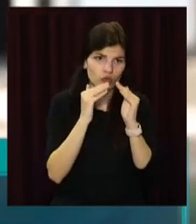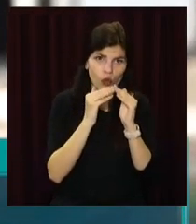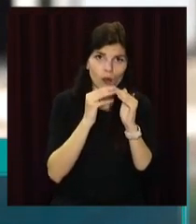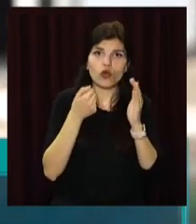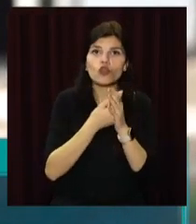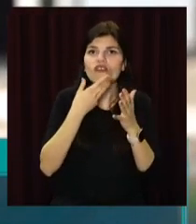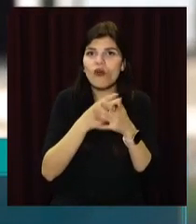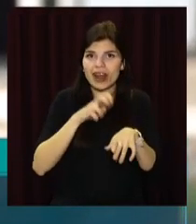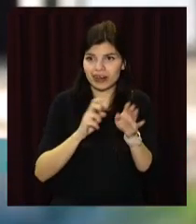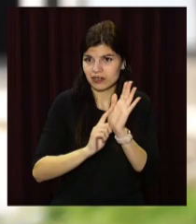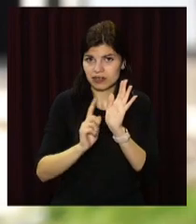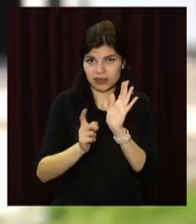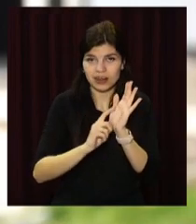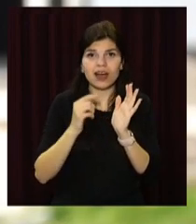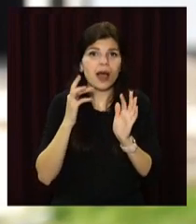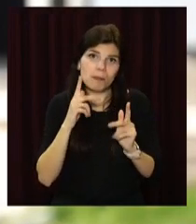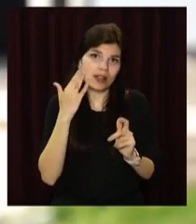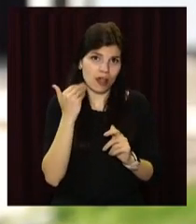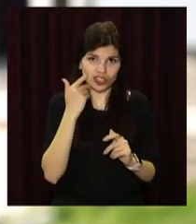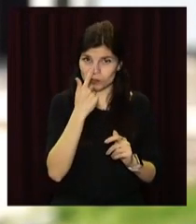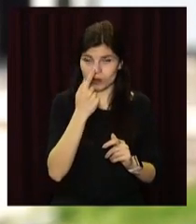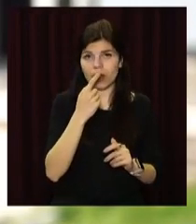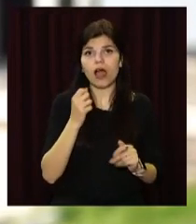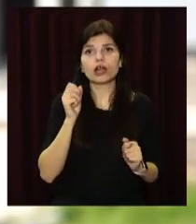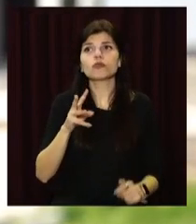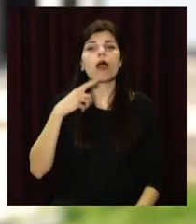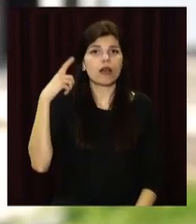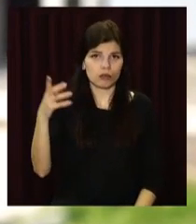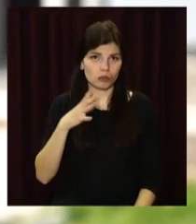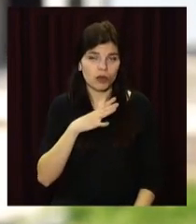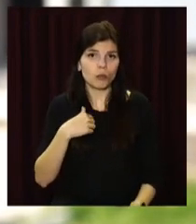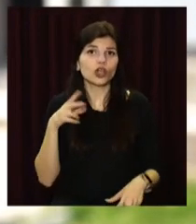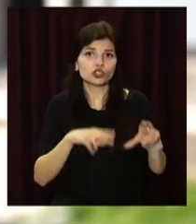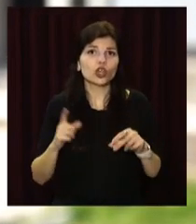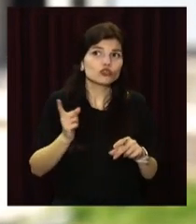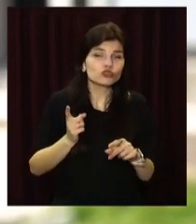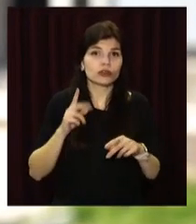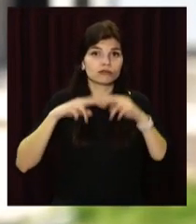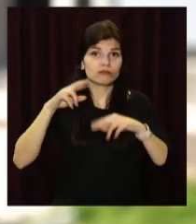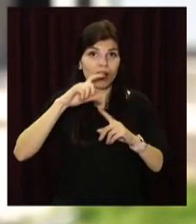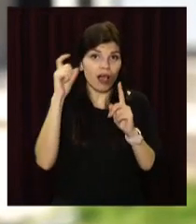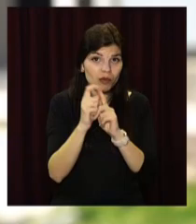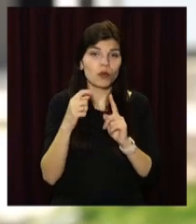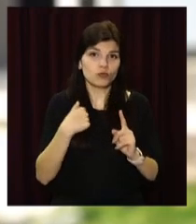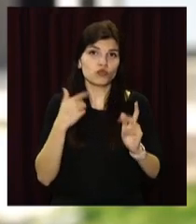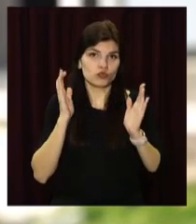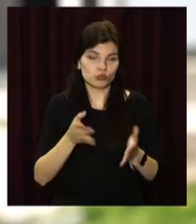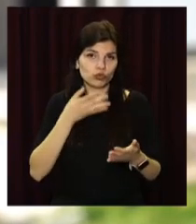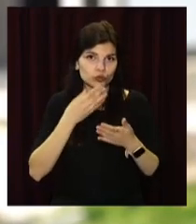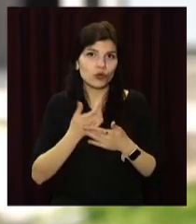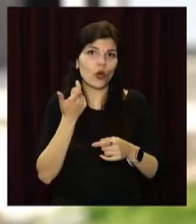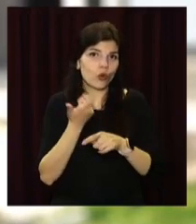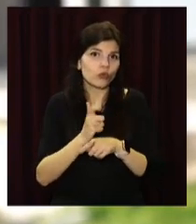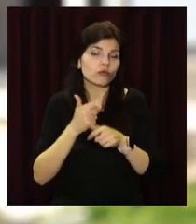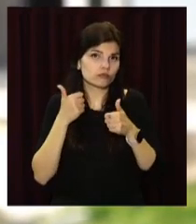до свого лікаря. Це набагато зручніше. Тому ми сподіваємося, що все-таки будівництво закінчиться і ми будемо мати собі дуже